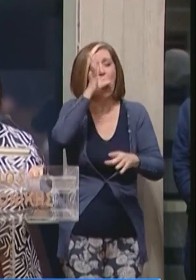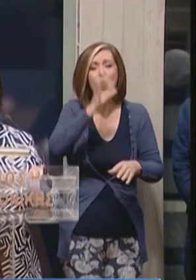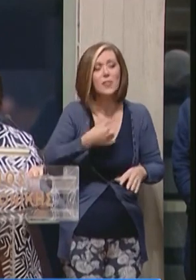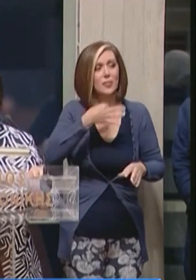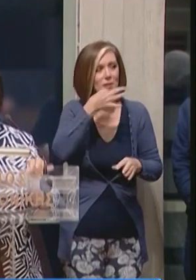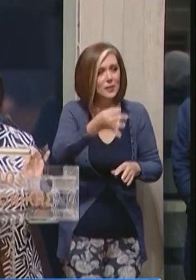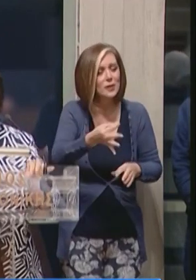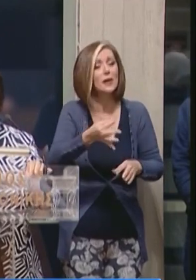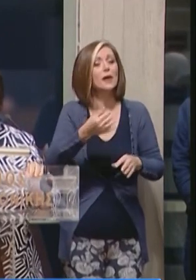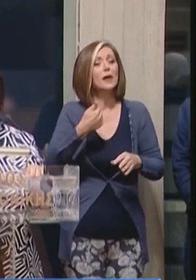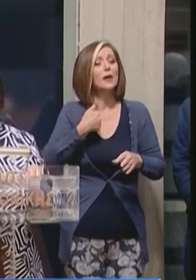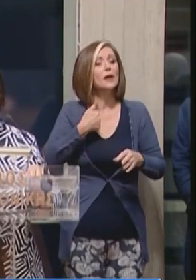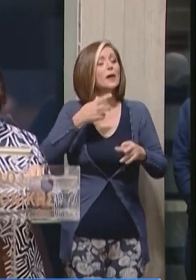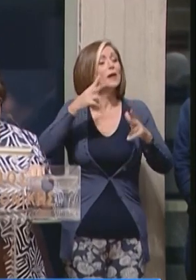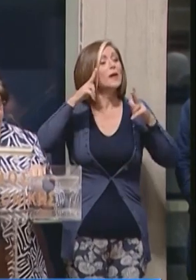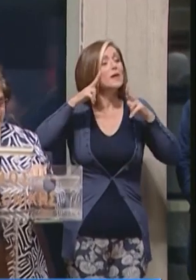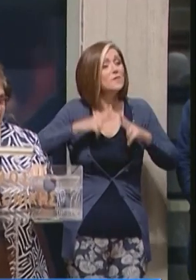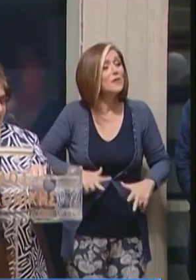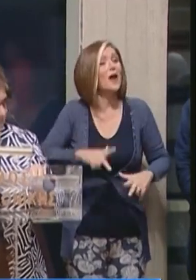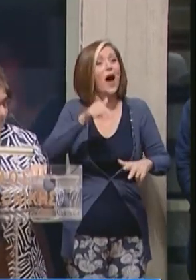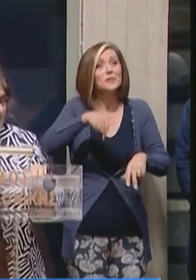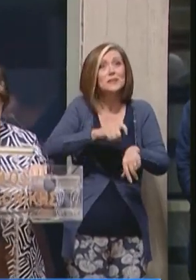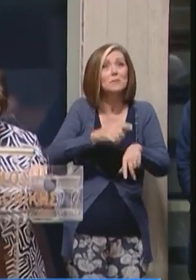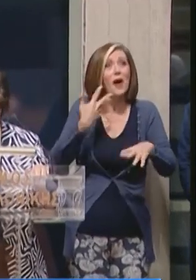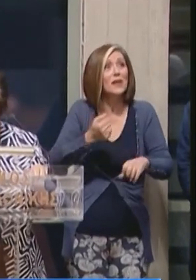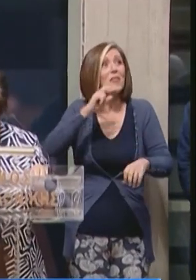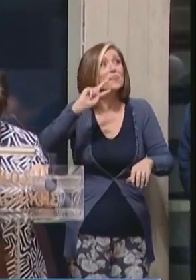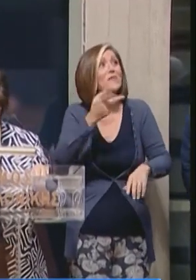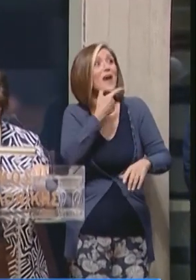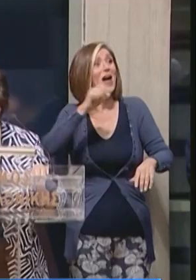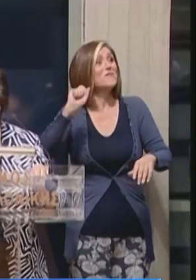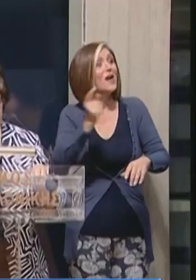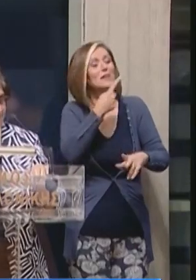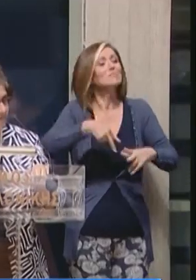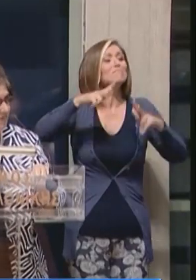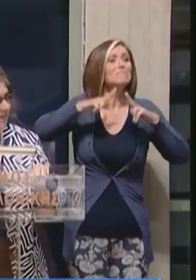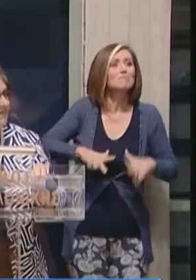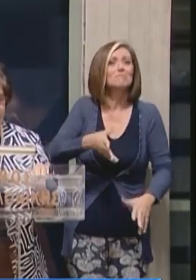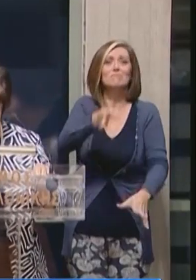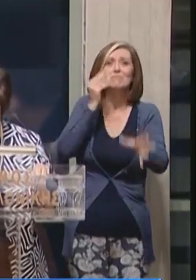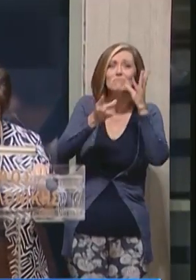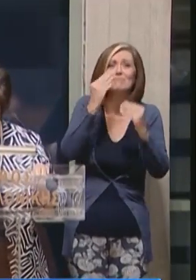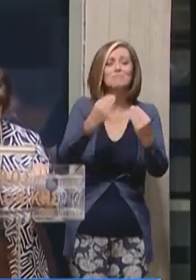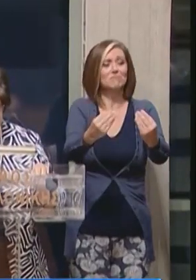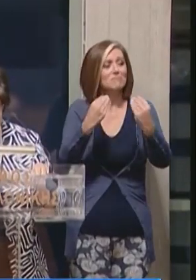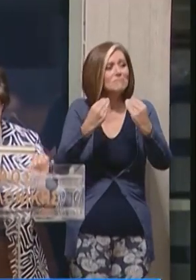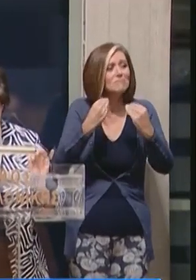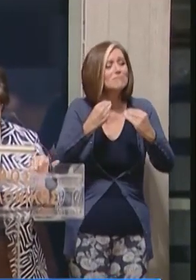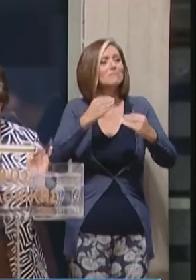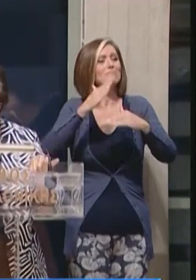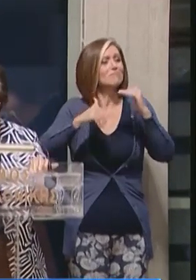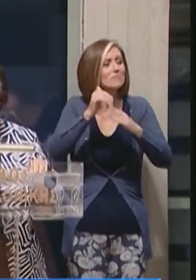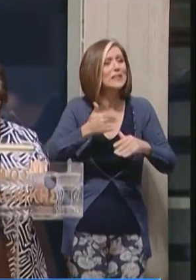ικανοποιημένοι που τους δίνετε μια δεύτερη ευκαιρία να αντλήσουν γνώσεις, παιδεία, καλλιέργεια και